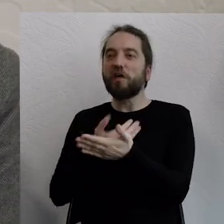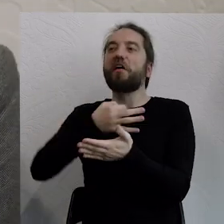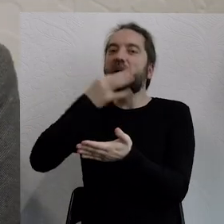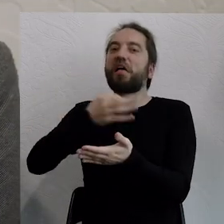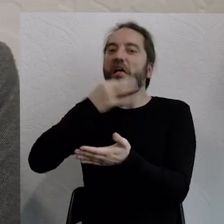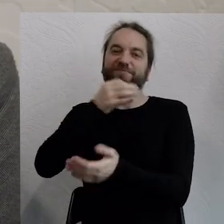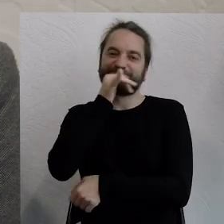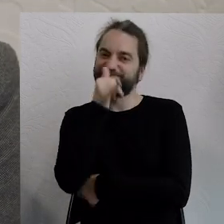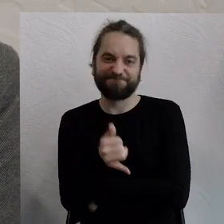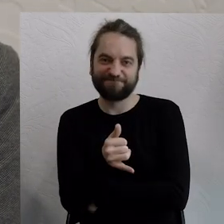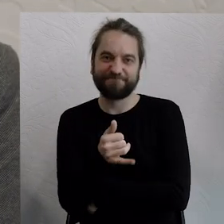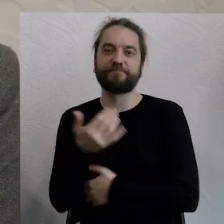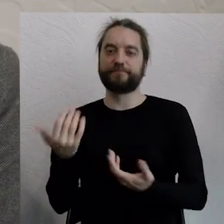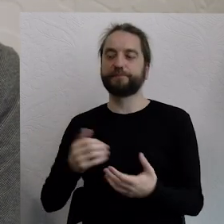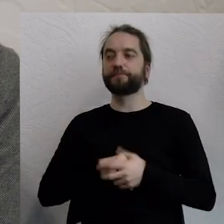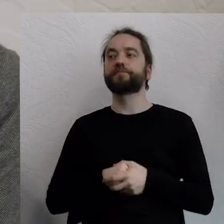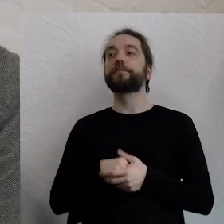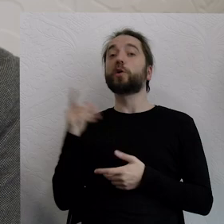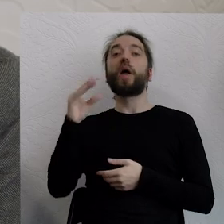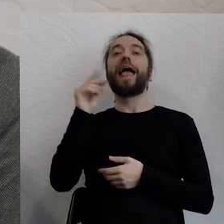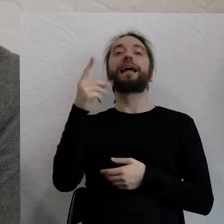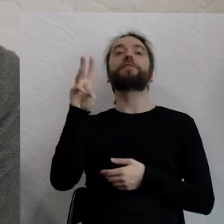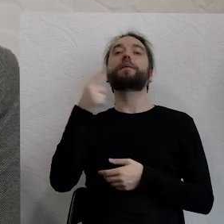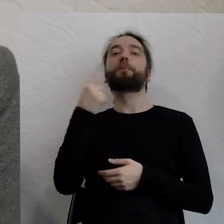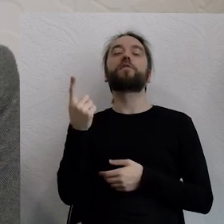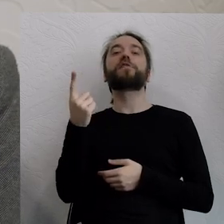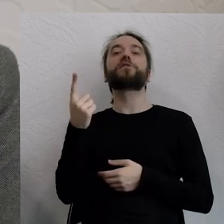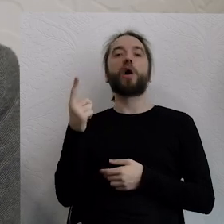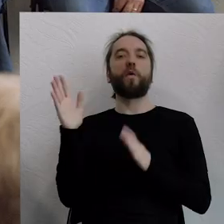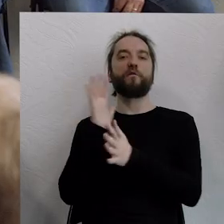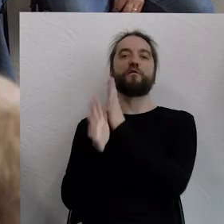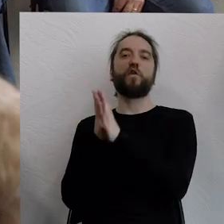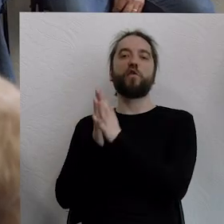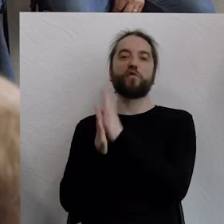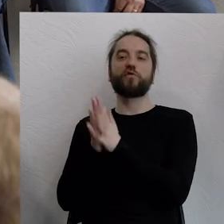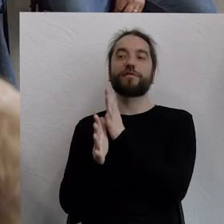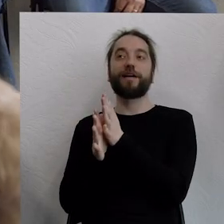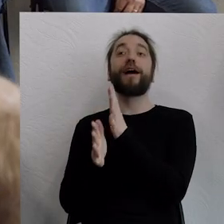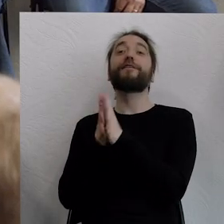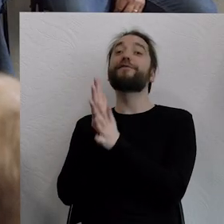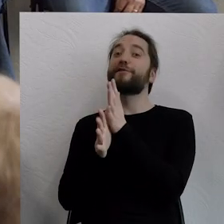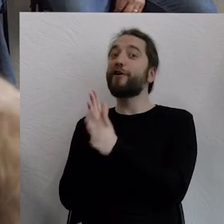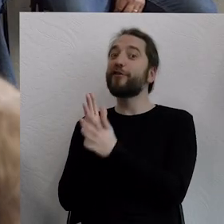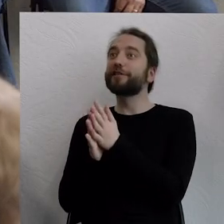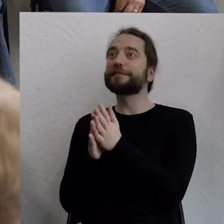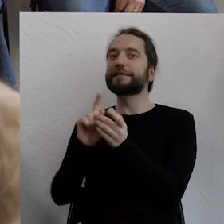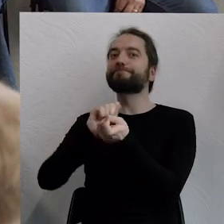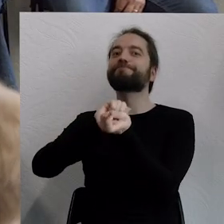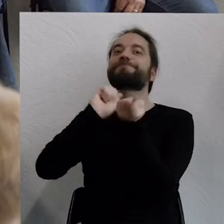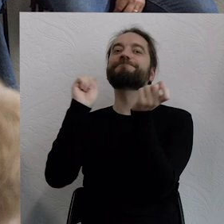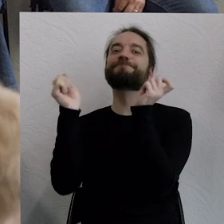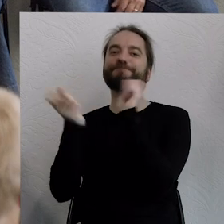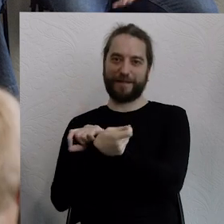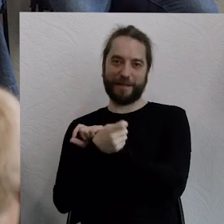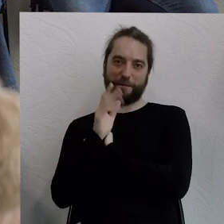Edwin powiedział tutaj o tej wojnie. No ta wojna też zacznie przybierać zupełnie nowe wymiary.